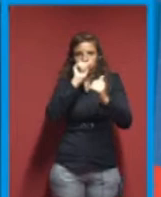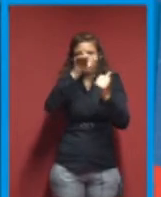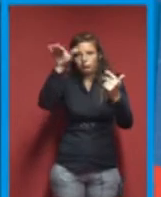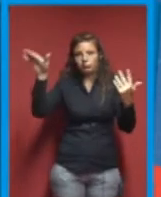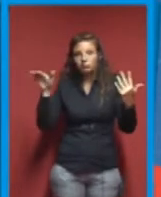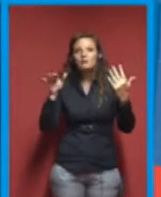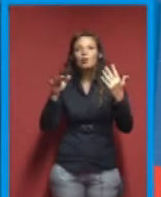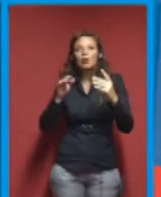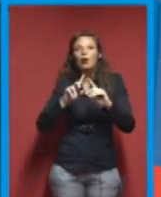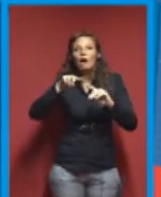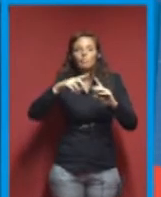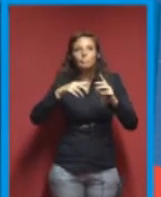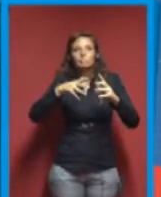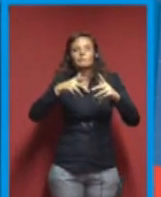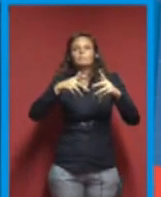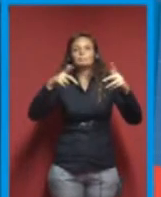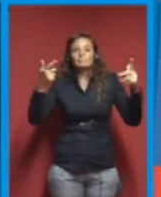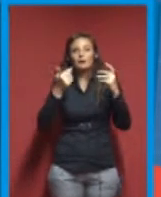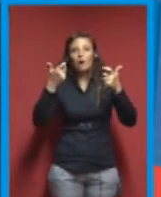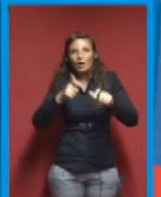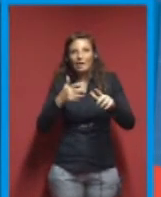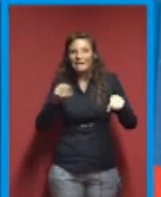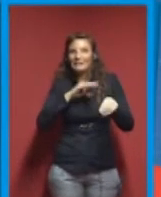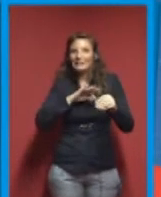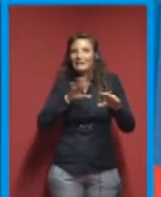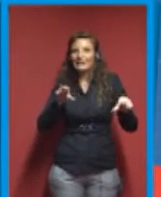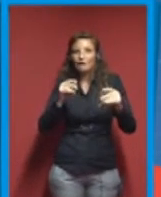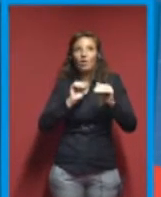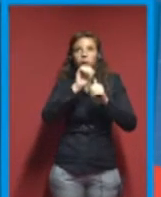diventata interessante perché abbiamo cominciato a avere feedback.